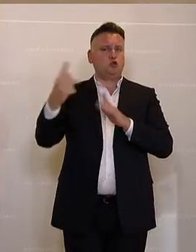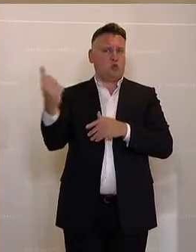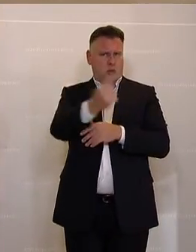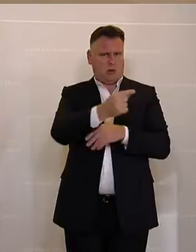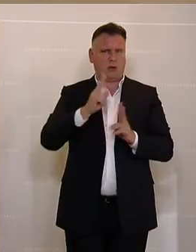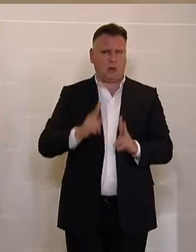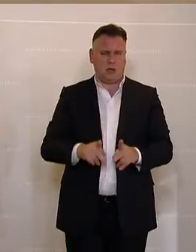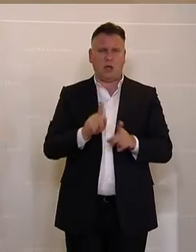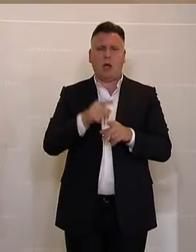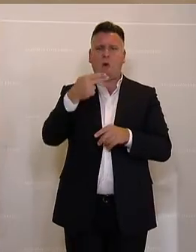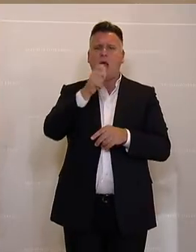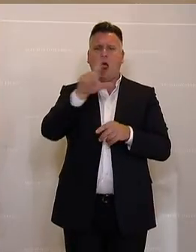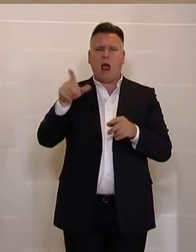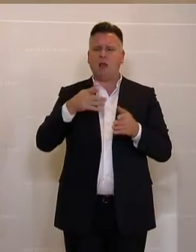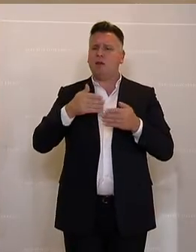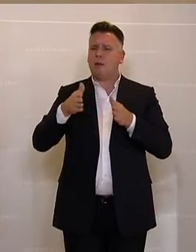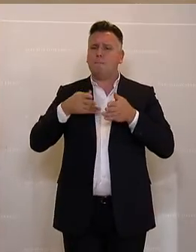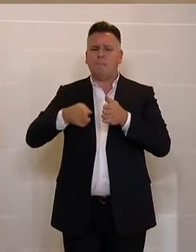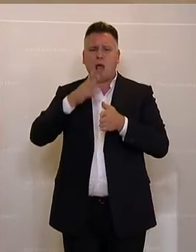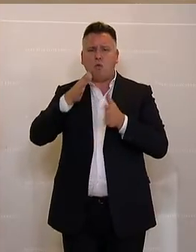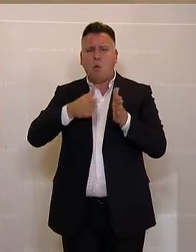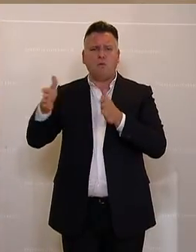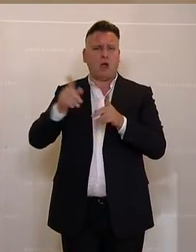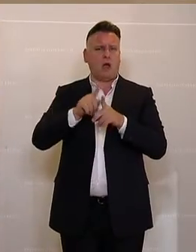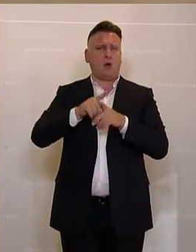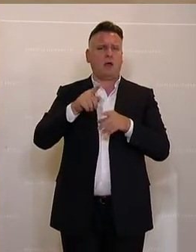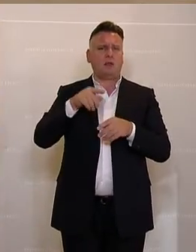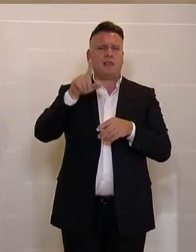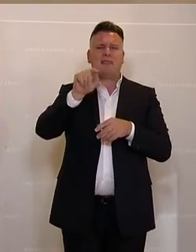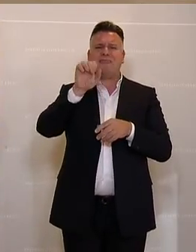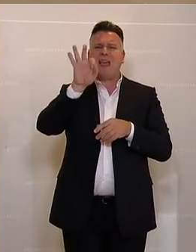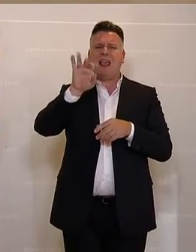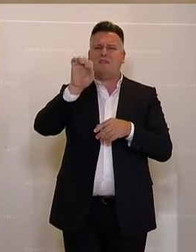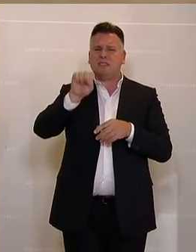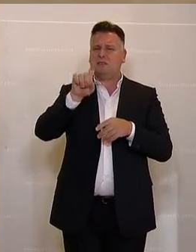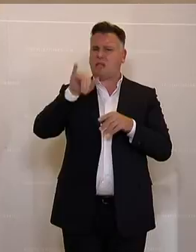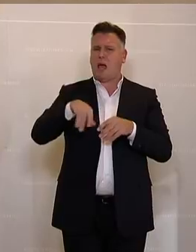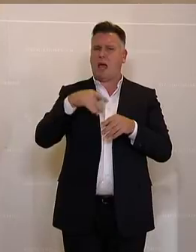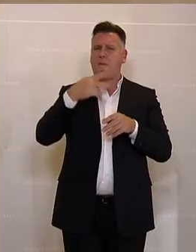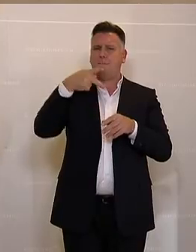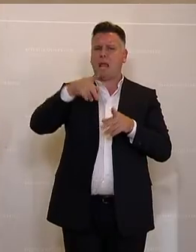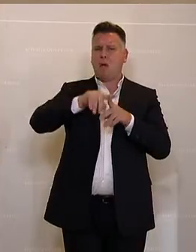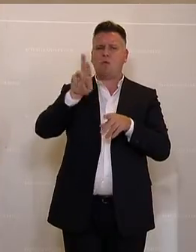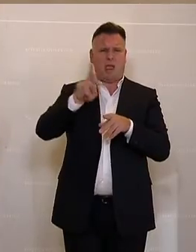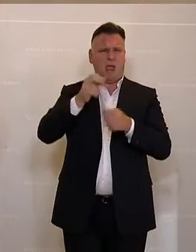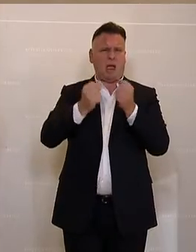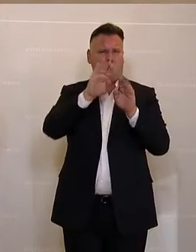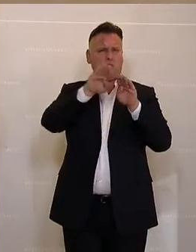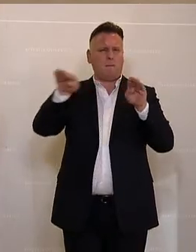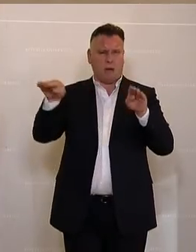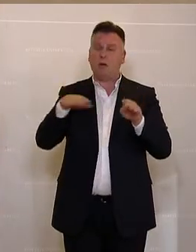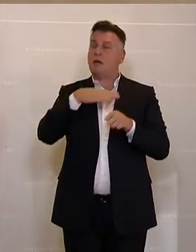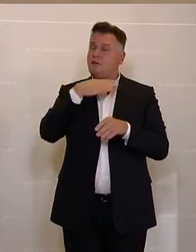Verschiebebahnhof in Hall, wir haben in Telfs eine neue Park-and-Reit. Also insgesamt wurde hier sehr viel Verkehrsinfrastruktur